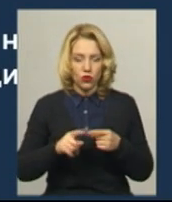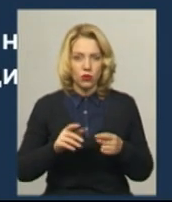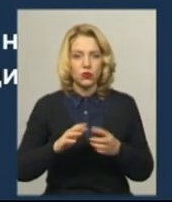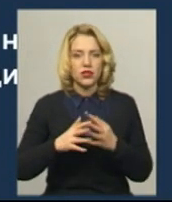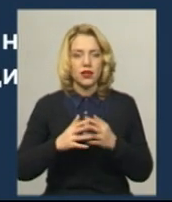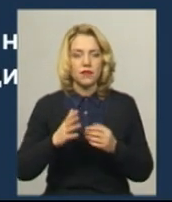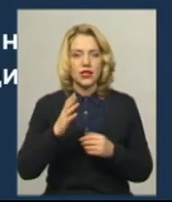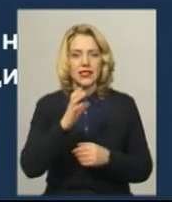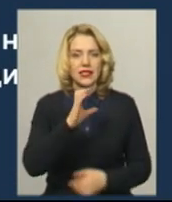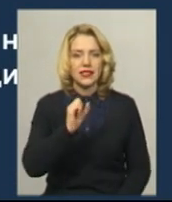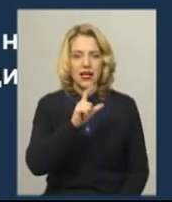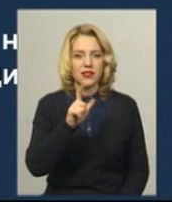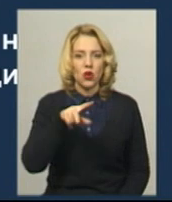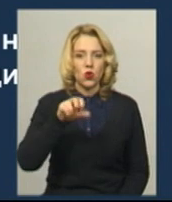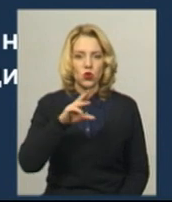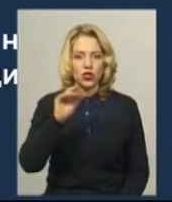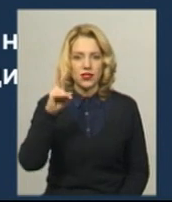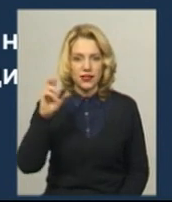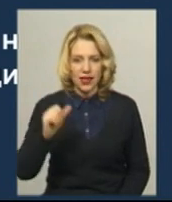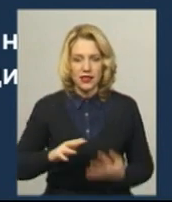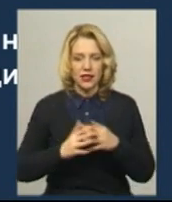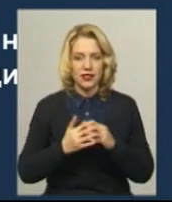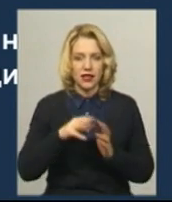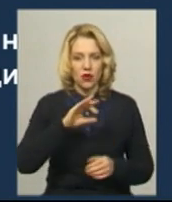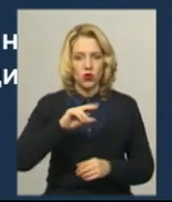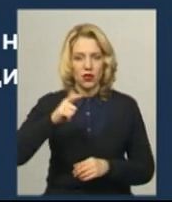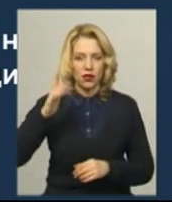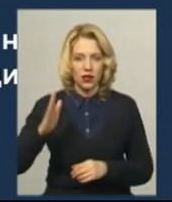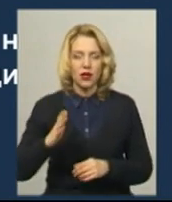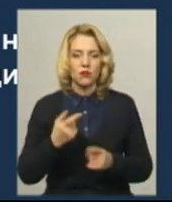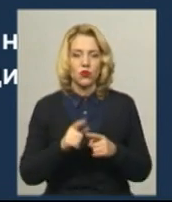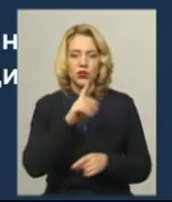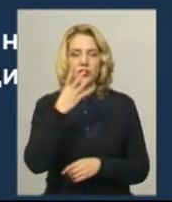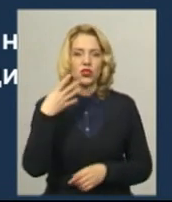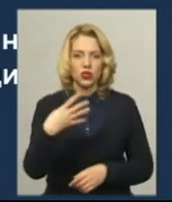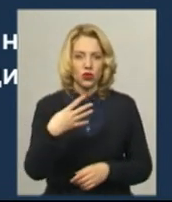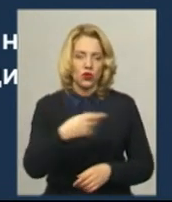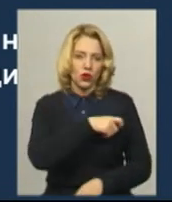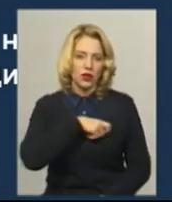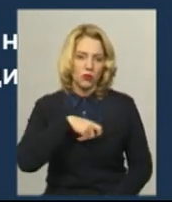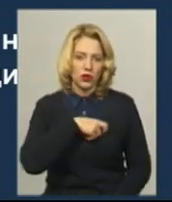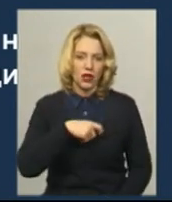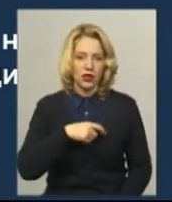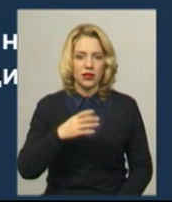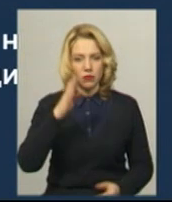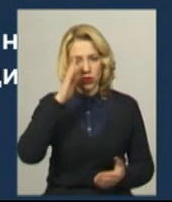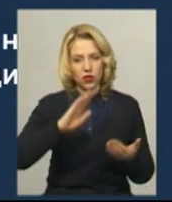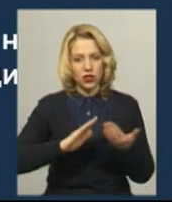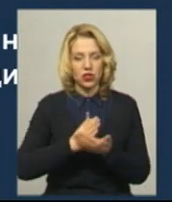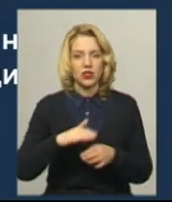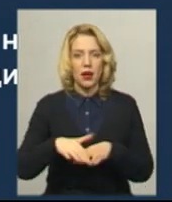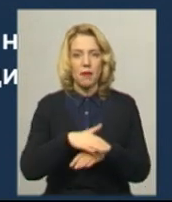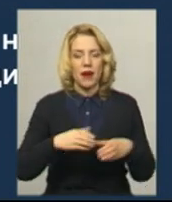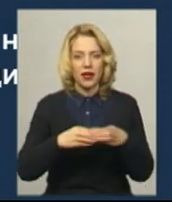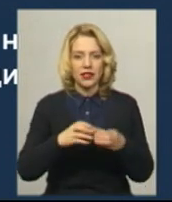Заслучненської територіальної громади за попередніми результатами складатиметься із 4 депутатів від політичної партії «Слуга народу»,